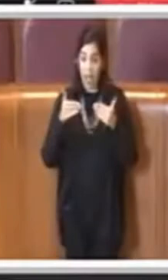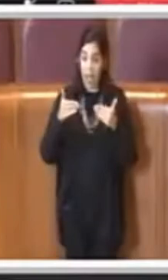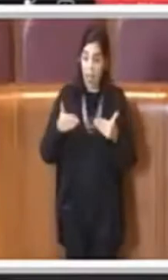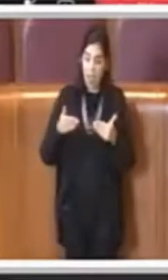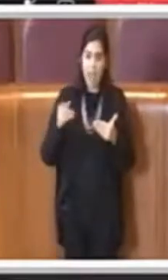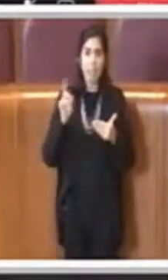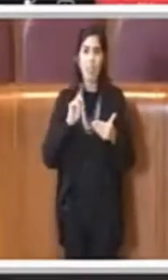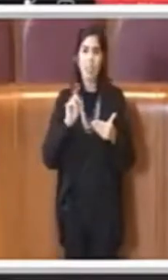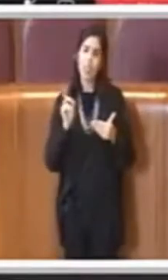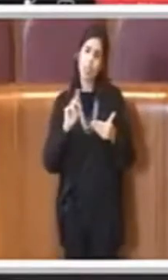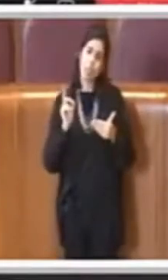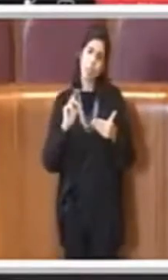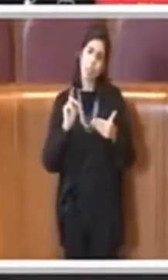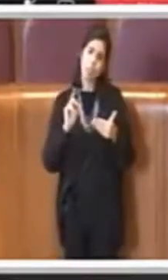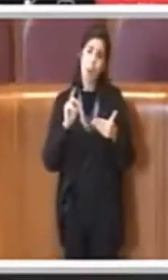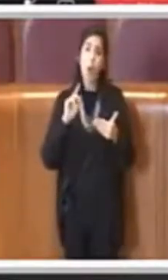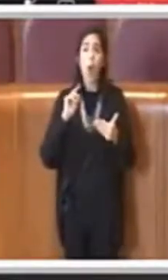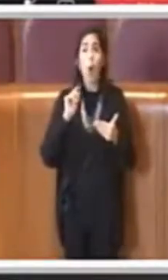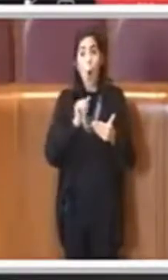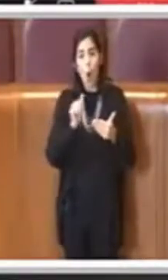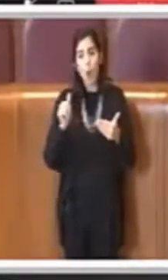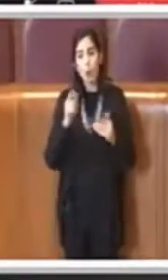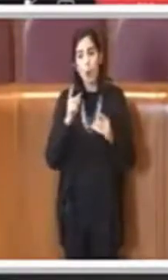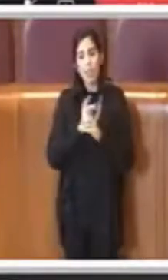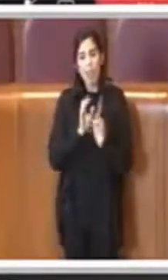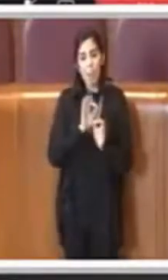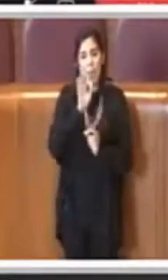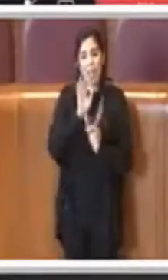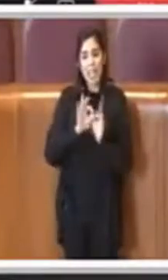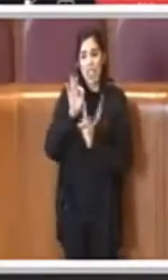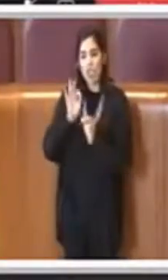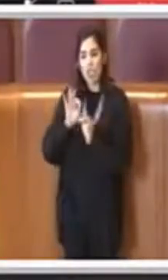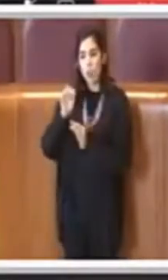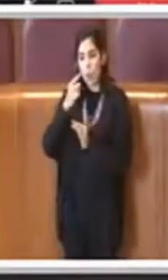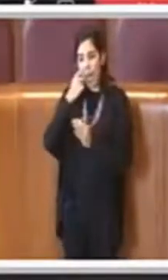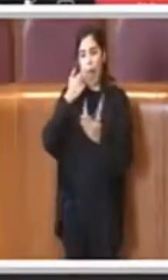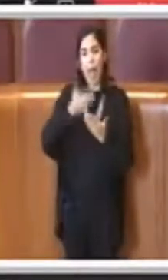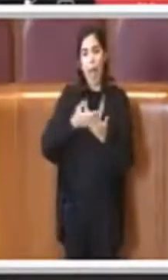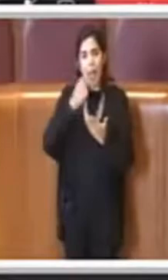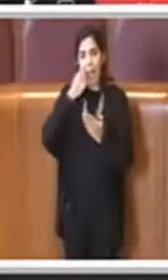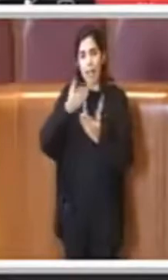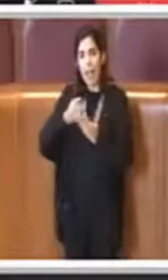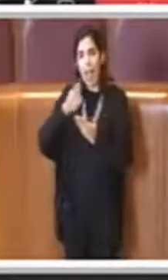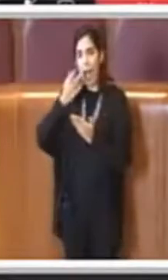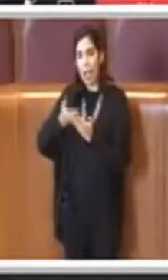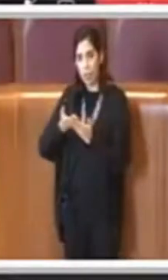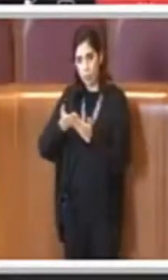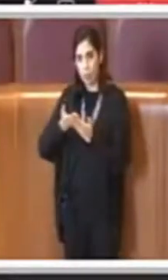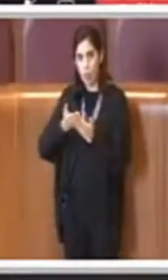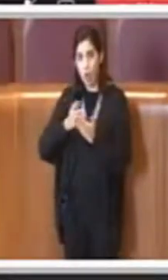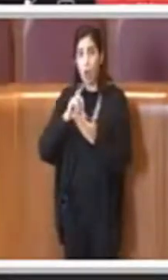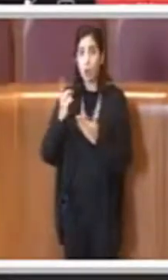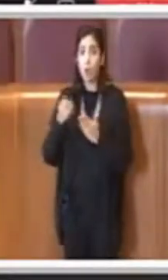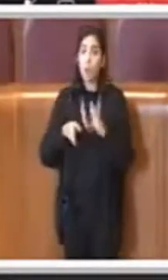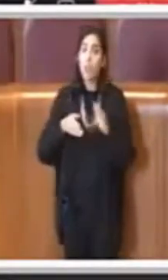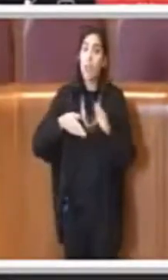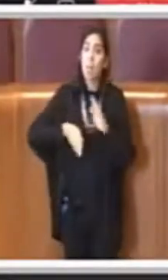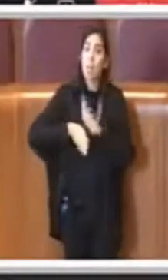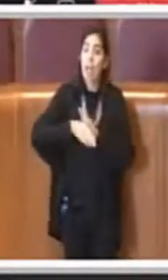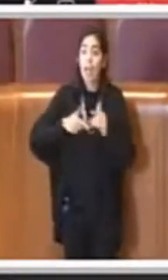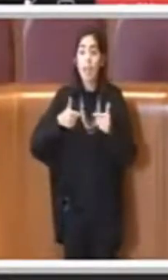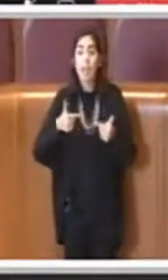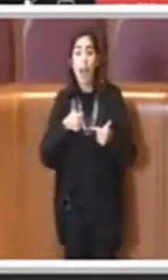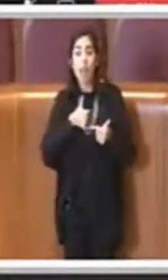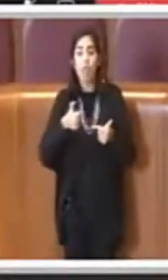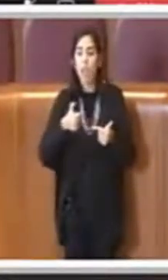gradino a misura sua per essere considerato ed avere le stesse possibilità di tutti gli altri e questo piano